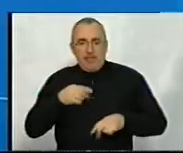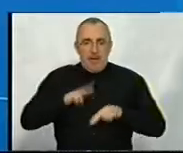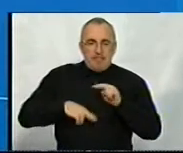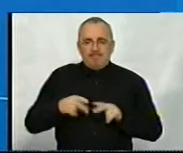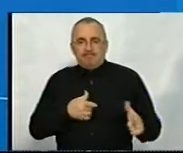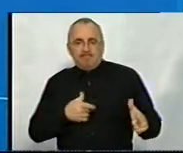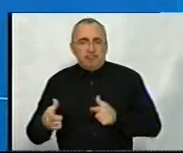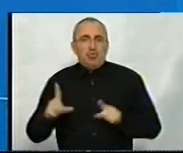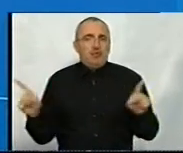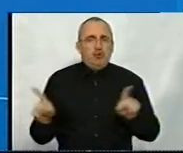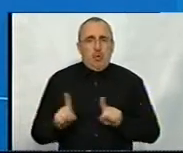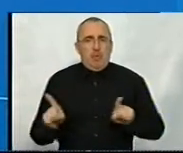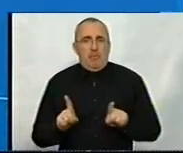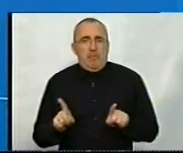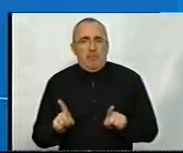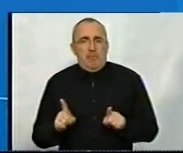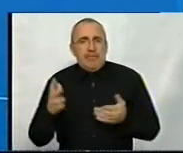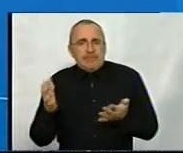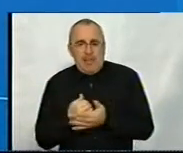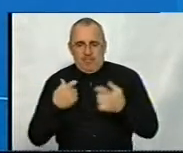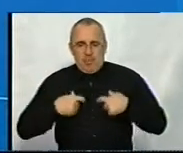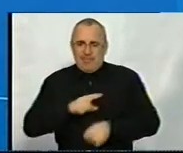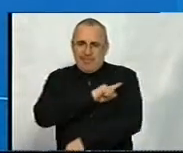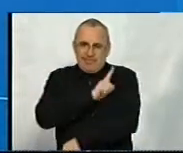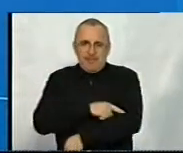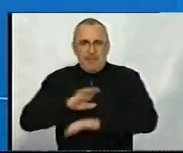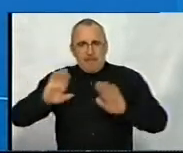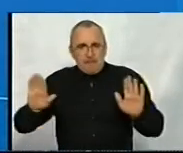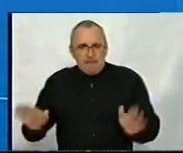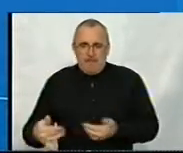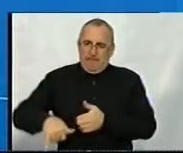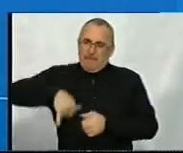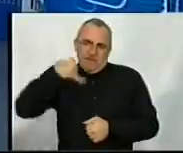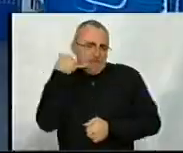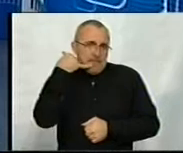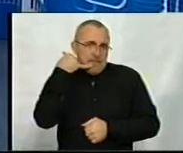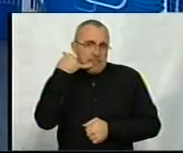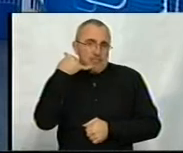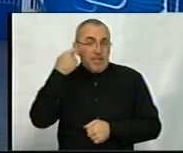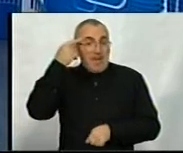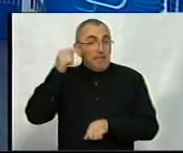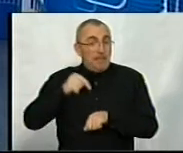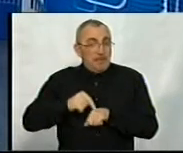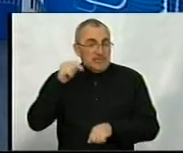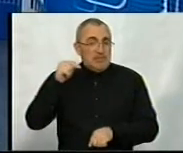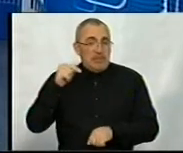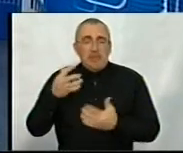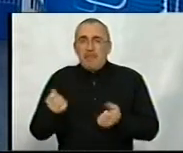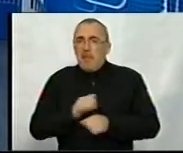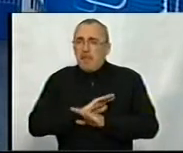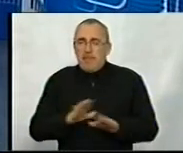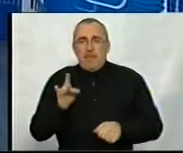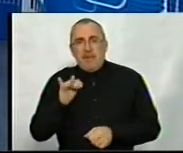на те, щоб знайти в собі сили, підняти слухавку і зателефонувати? знаєте, зараз в психології не прийнято